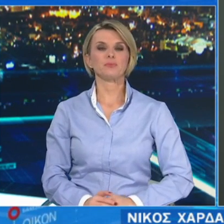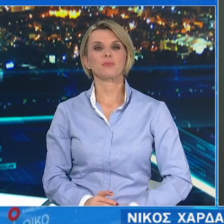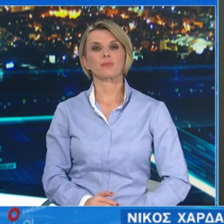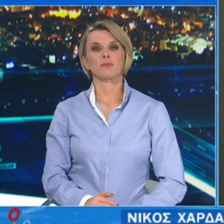θεσπιέων του Δήμου Αλιάτου